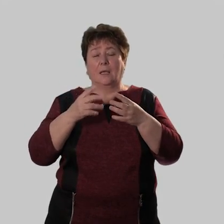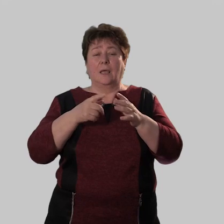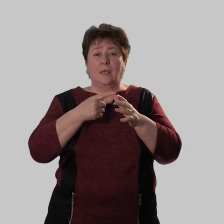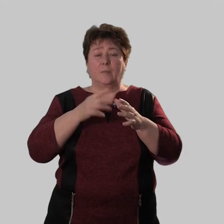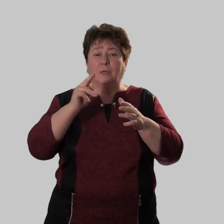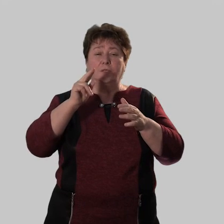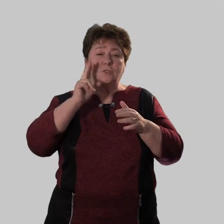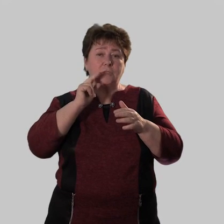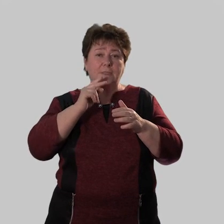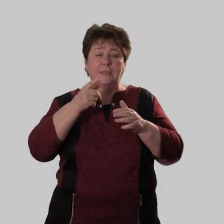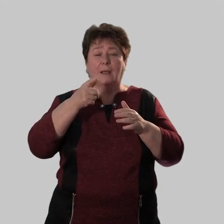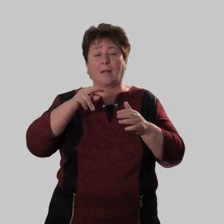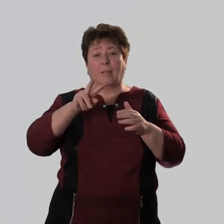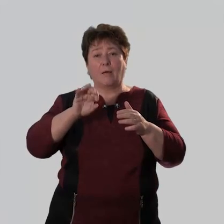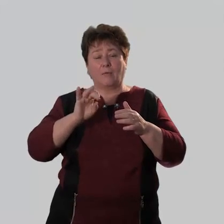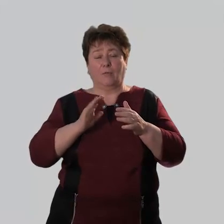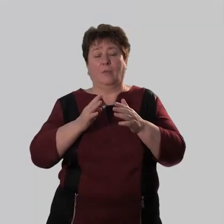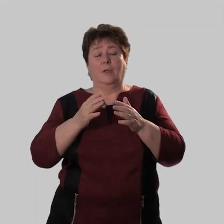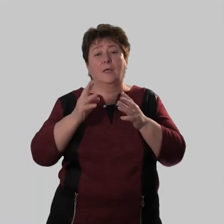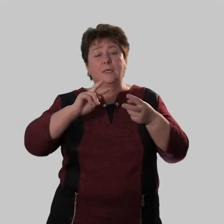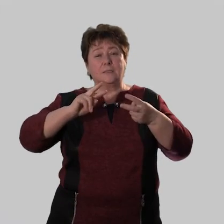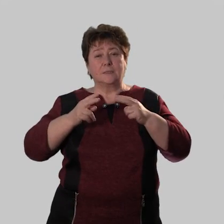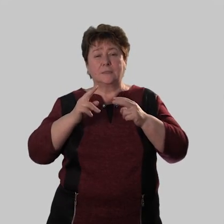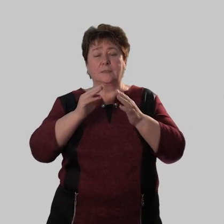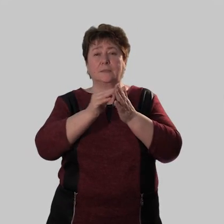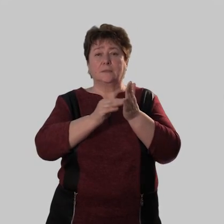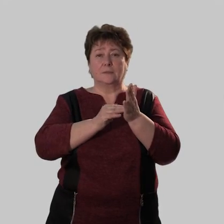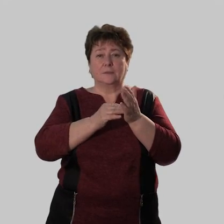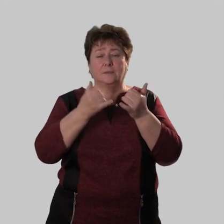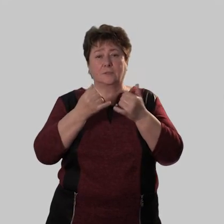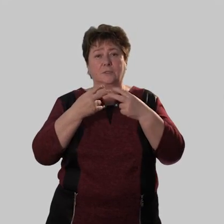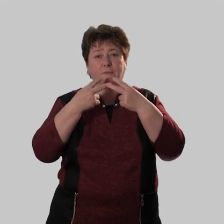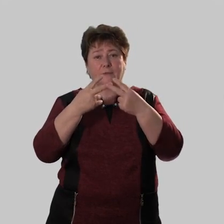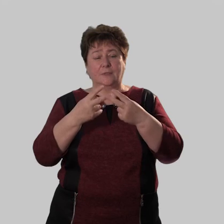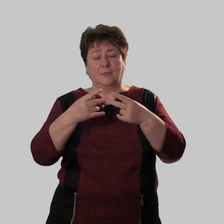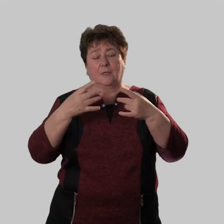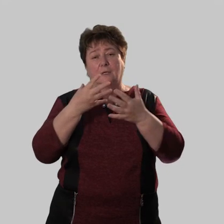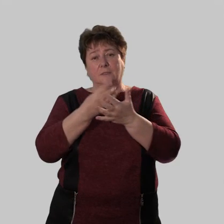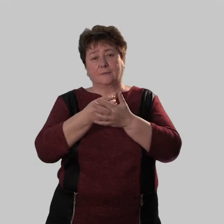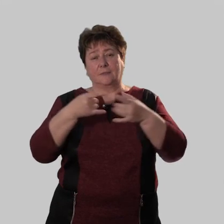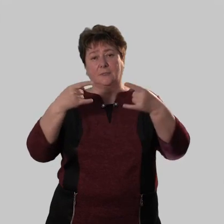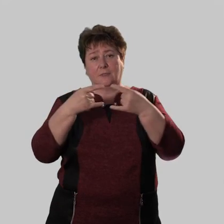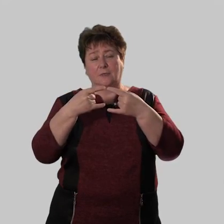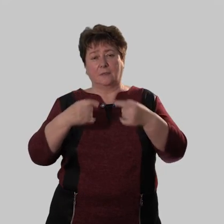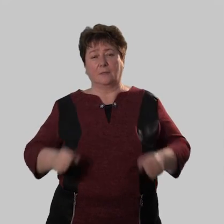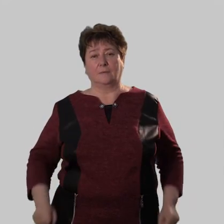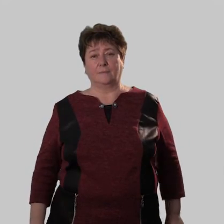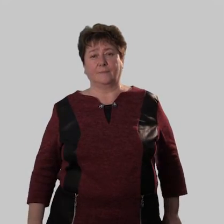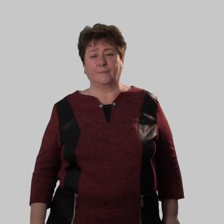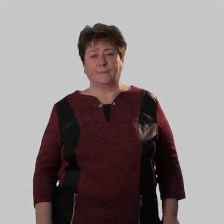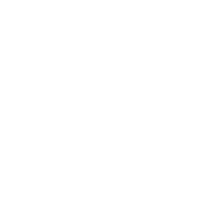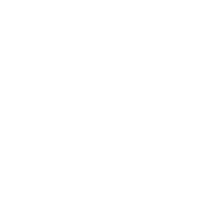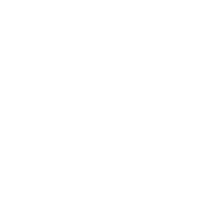Имя числительное и глагол. Схему синквейна вы сейчас видите на своих экранах.